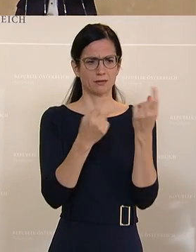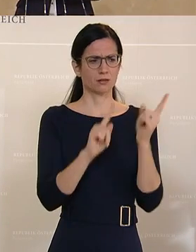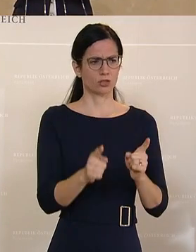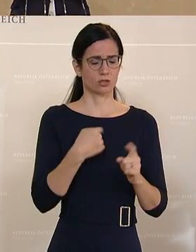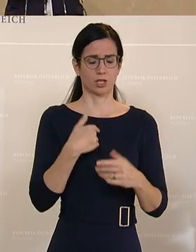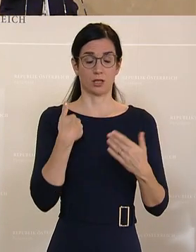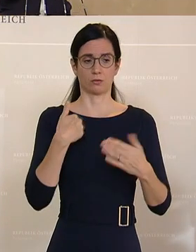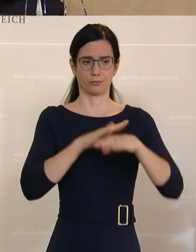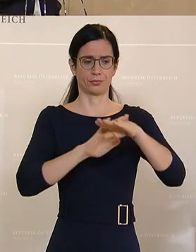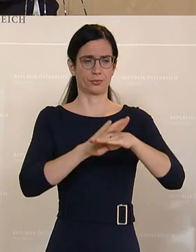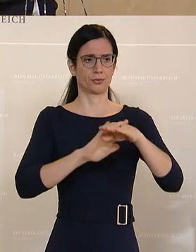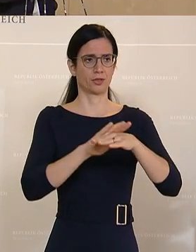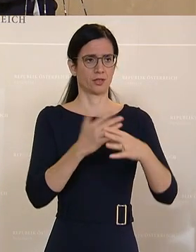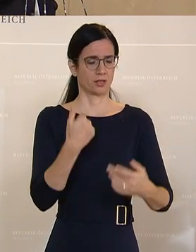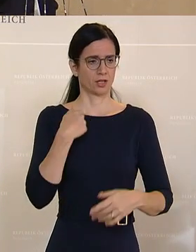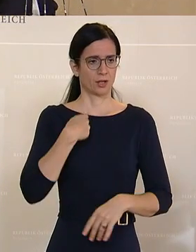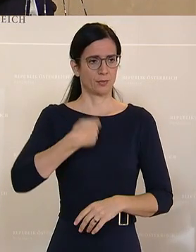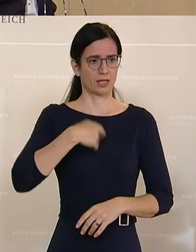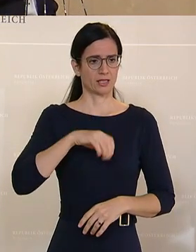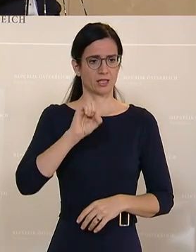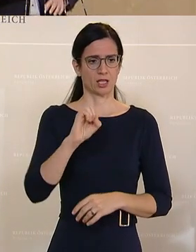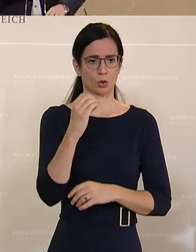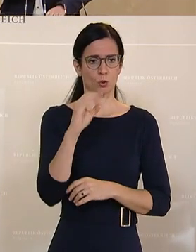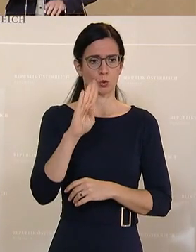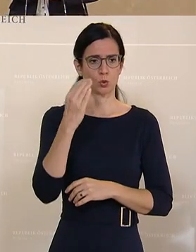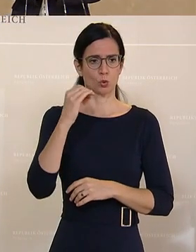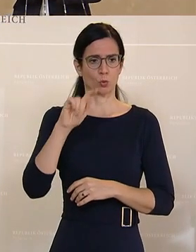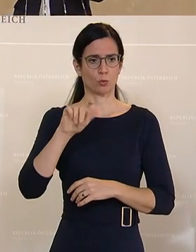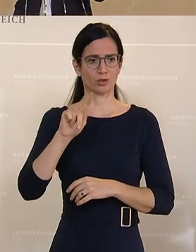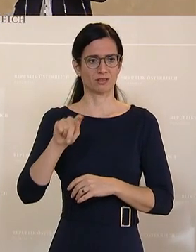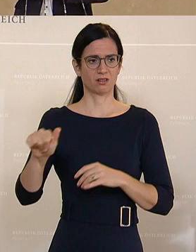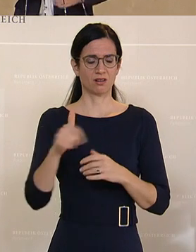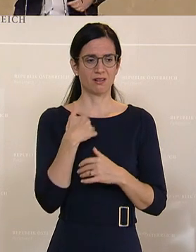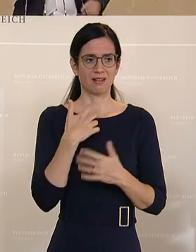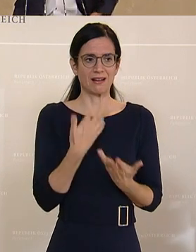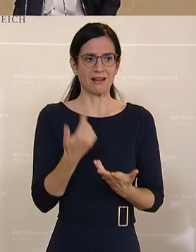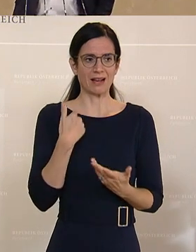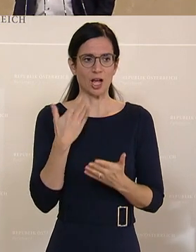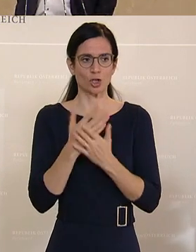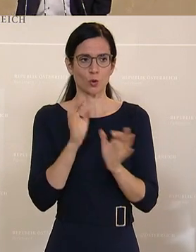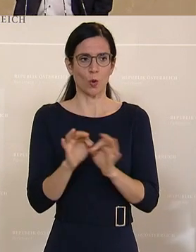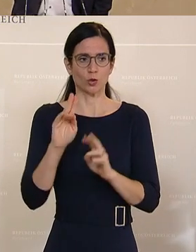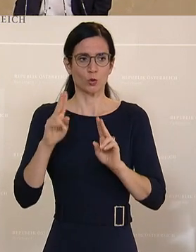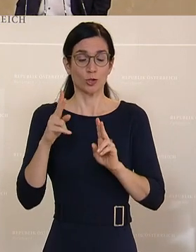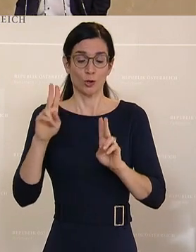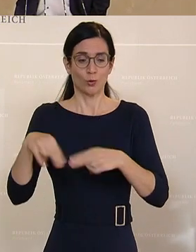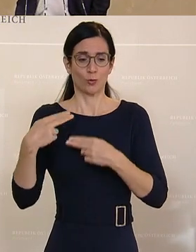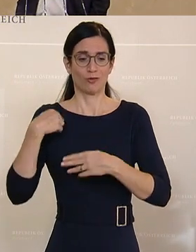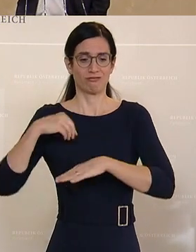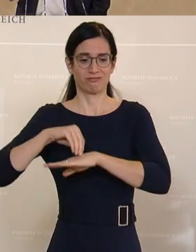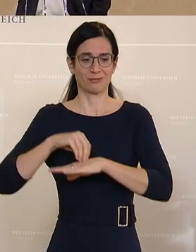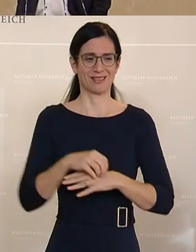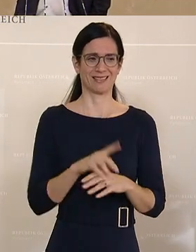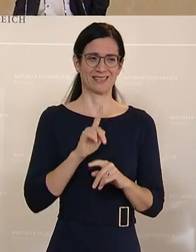leid, ich möchte das gar nicht wiederholen, was der Herr Präsident Sobotka vorher, weshalb er einen Ordnungsruf erteilt hat. Das würde ich auch nicht tun. Aber Frau Bundesminister, es gibt 10 Prozent